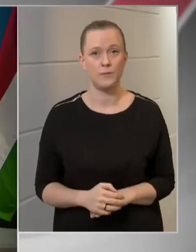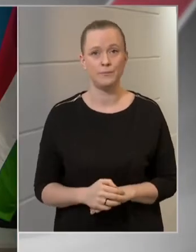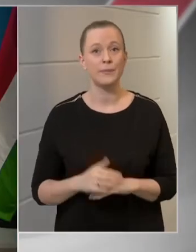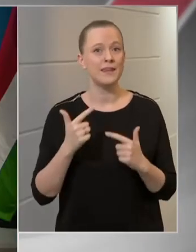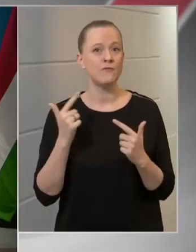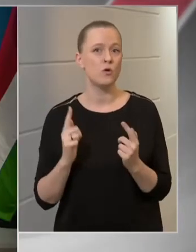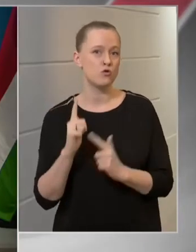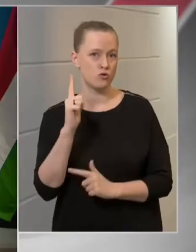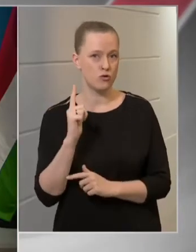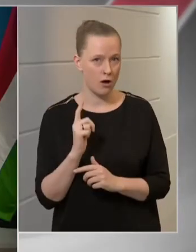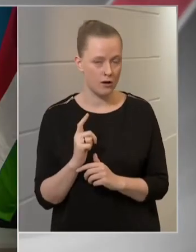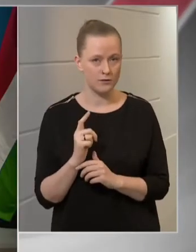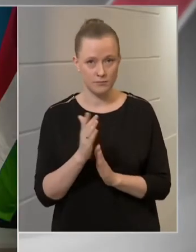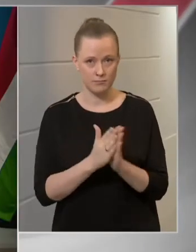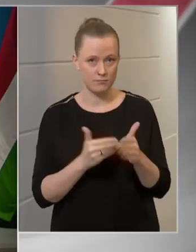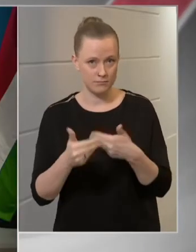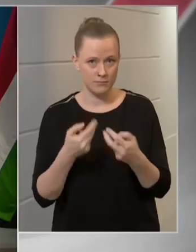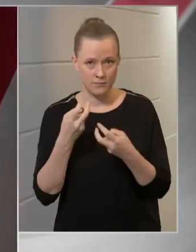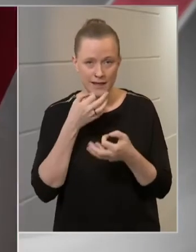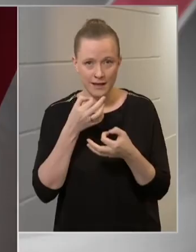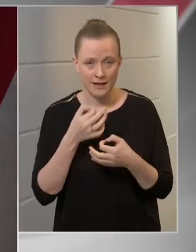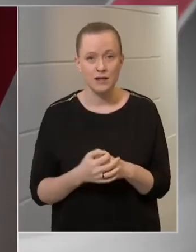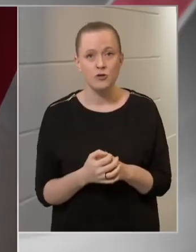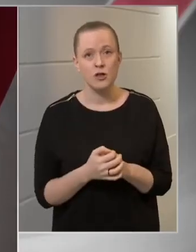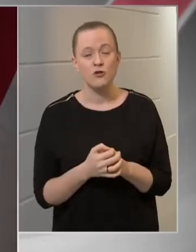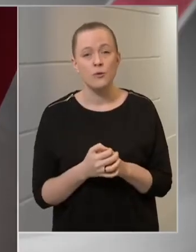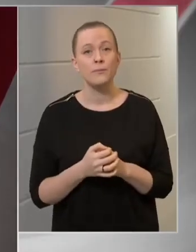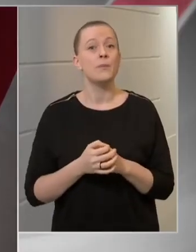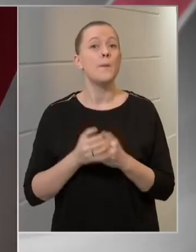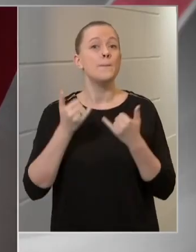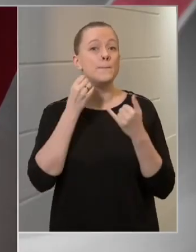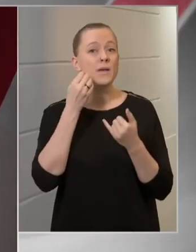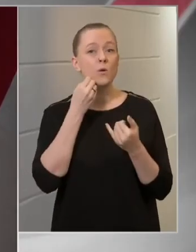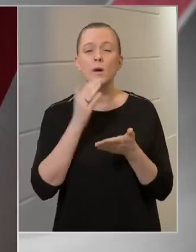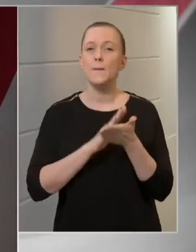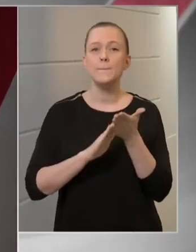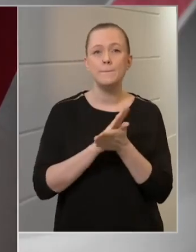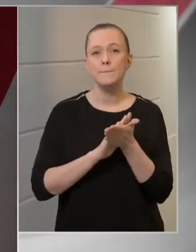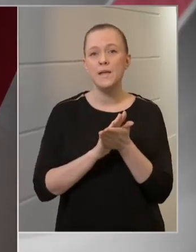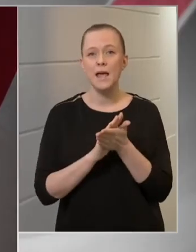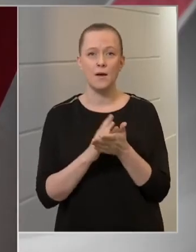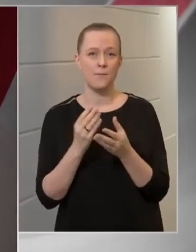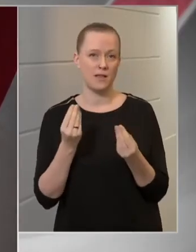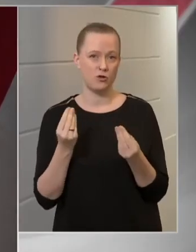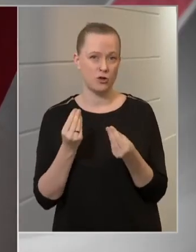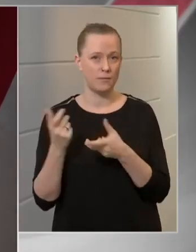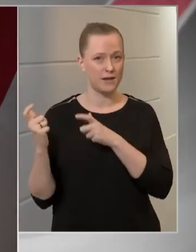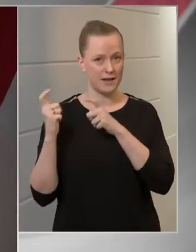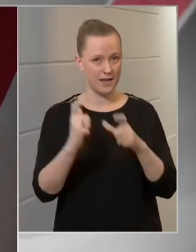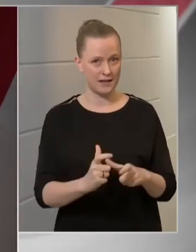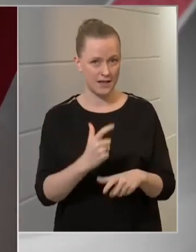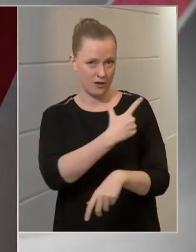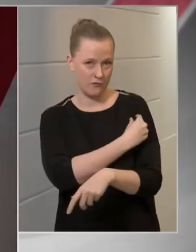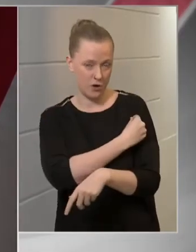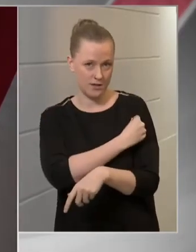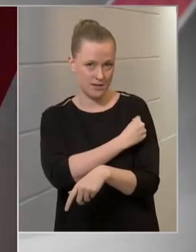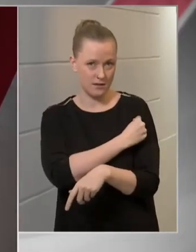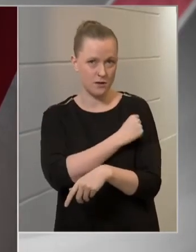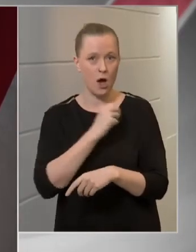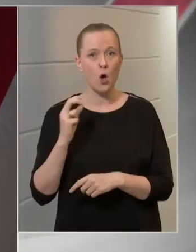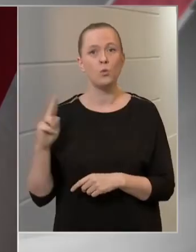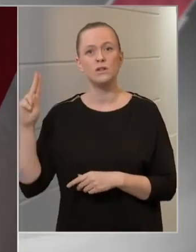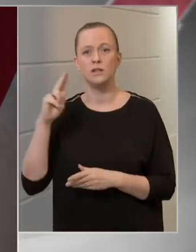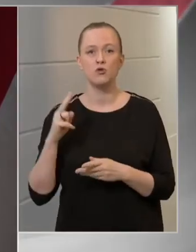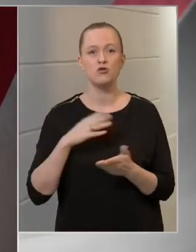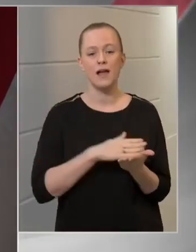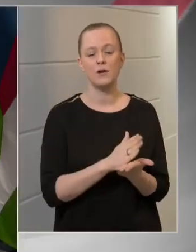Infostart megkeresése. A jelenlegi menetrend szerint mikor, milyen mennyiségben érkezik vakcina Magyarországra az uniós